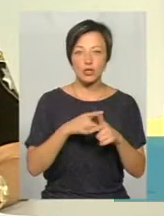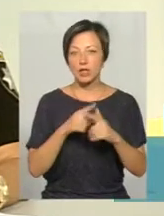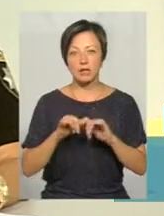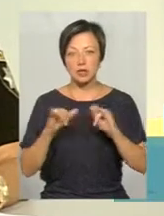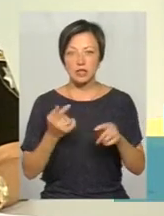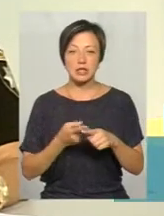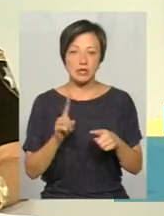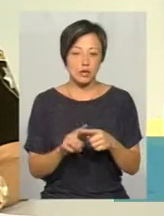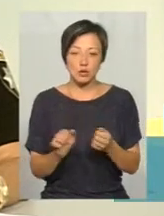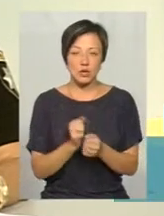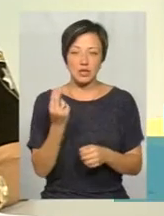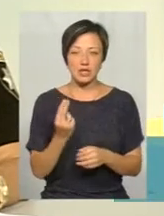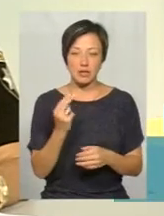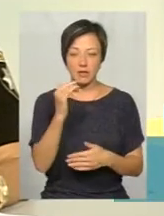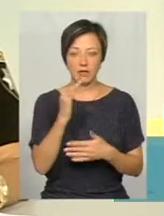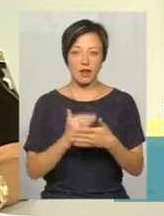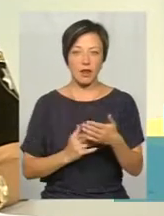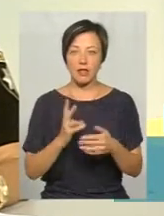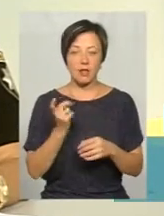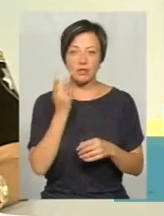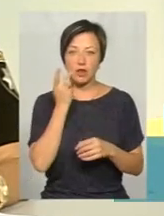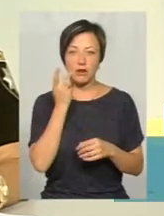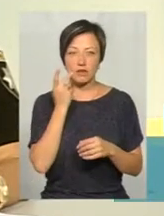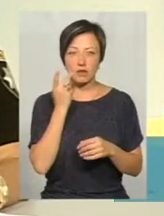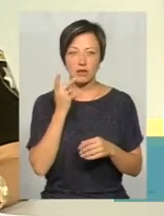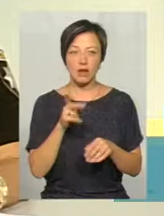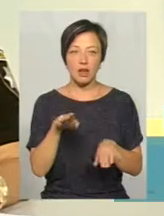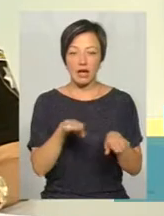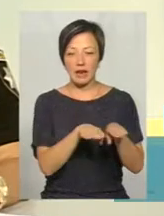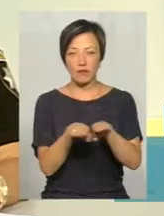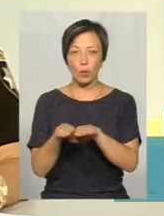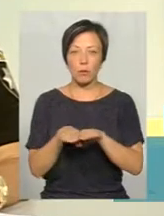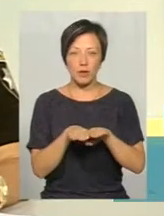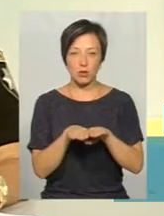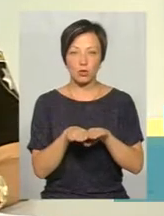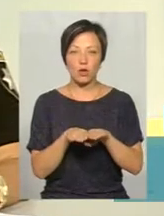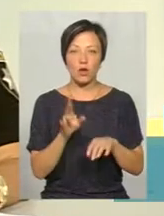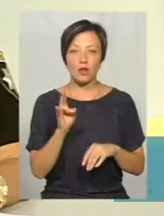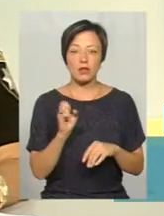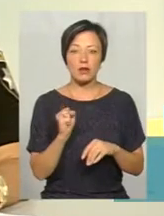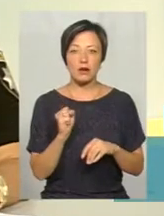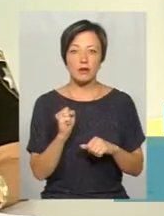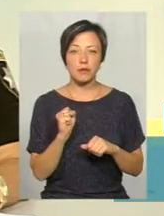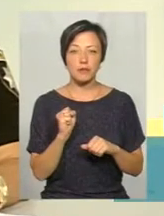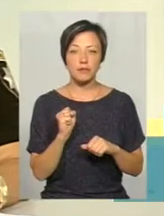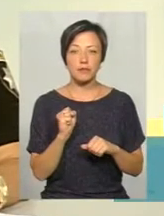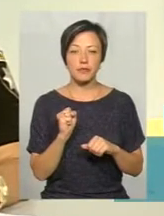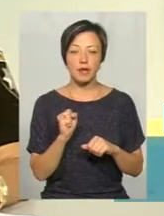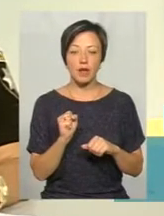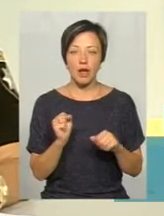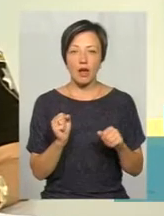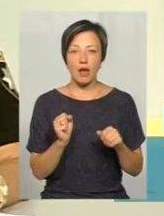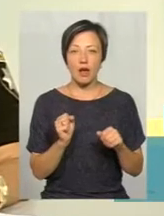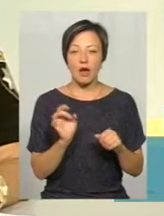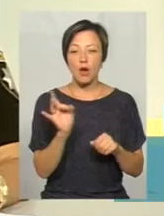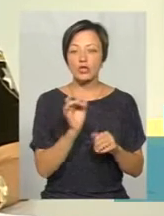абсолютно сухі цифри, які корелюються не завжди рівномірно. На величину травматизму,